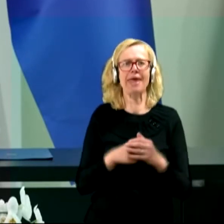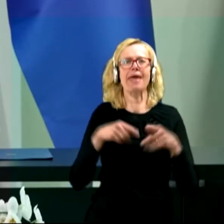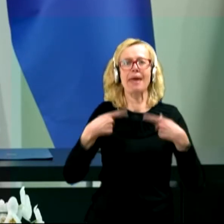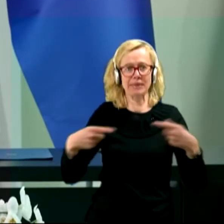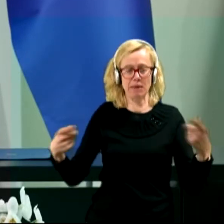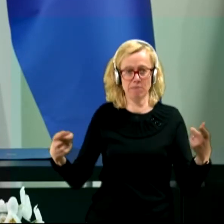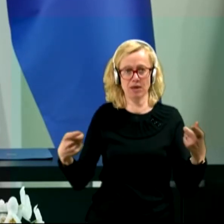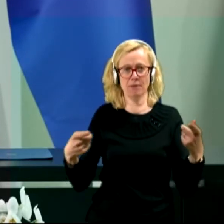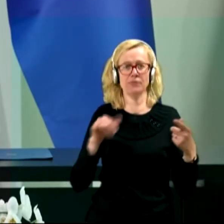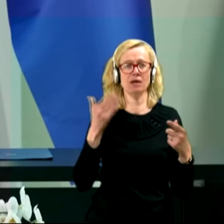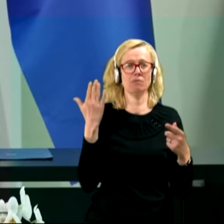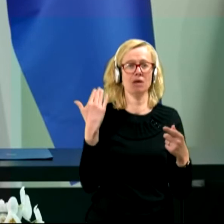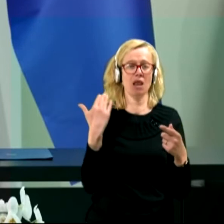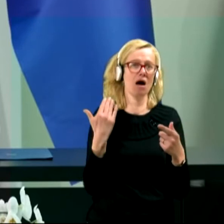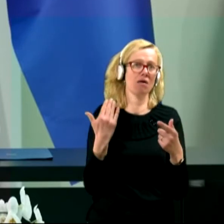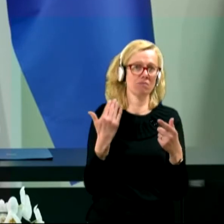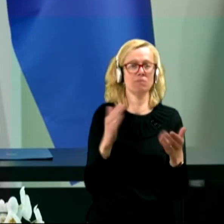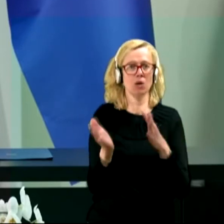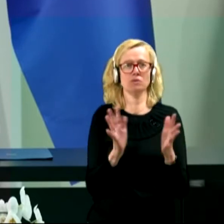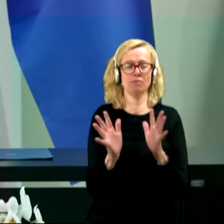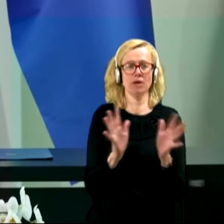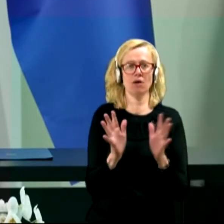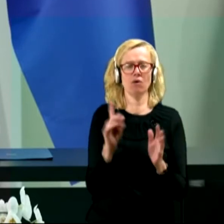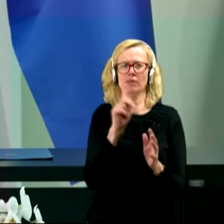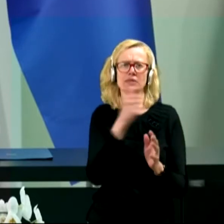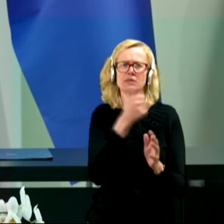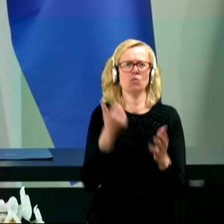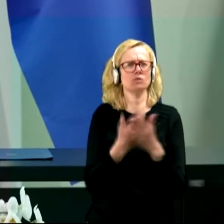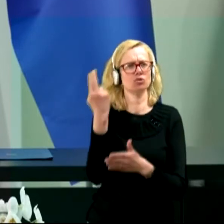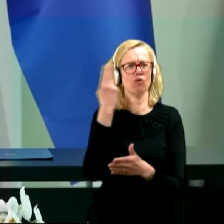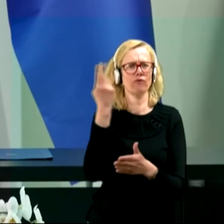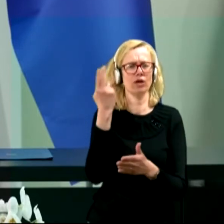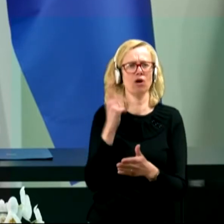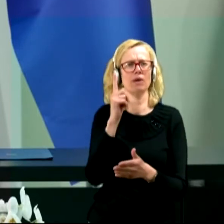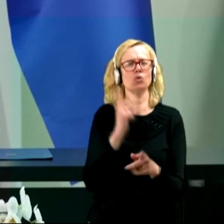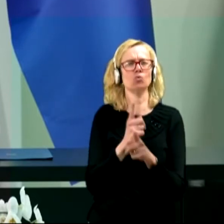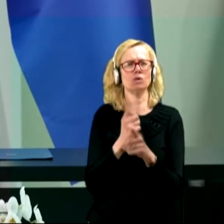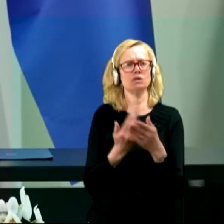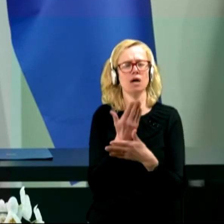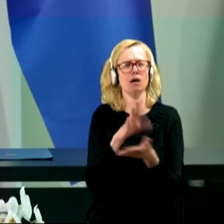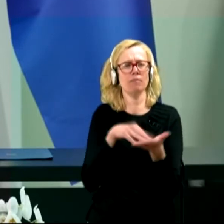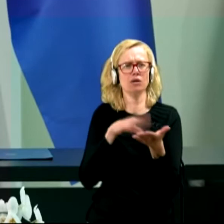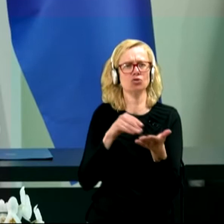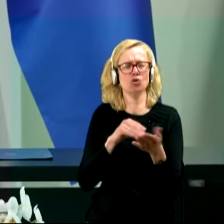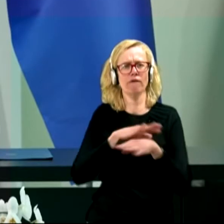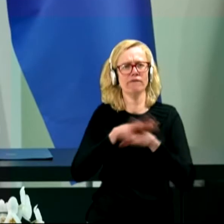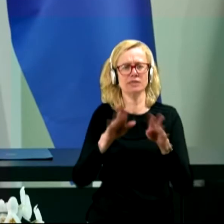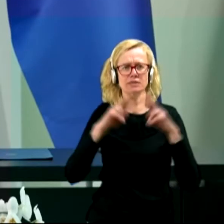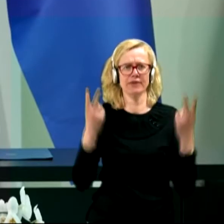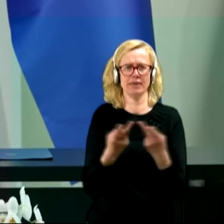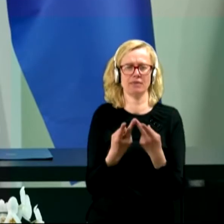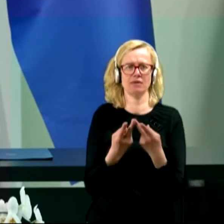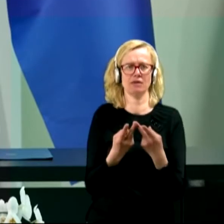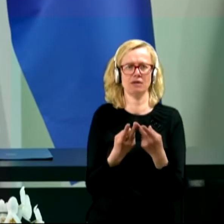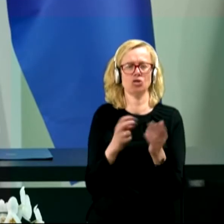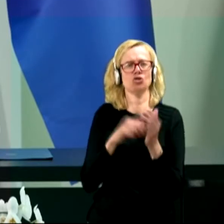bila pravzaprav ne samo za Slovenijo, ampak tudi za praktično preostali svet, še posebej